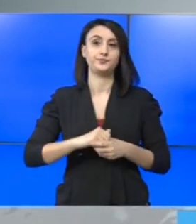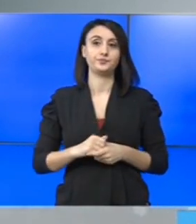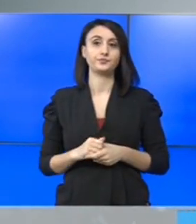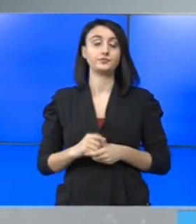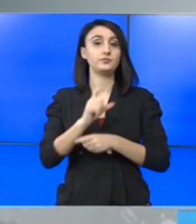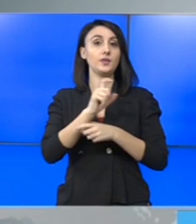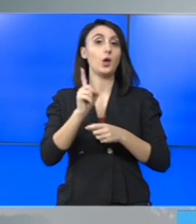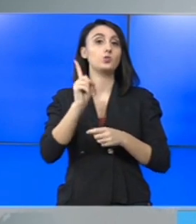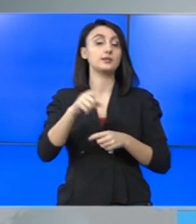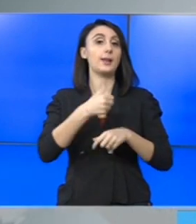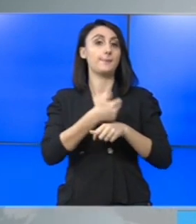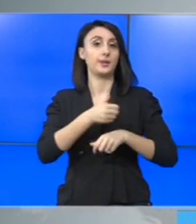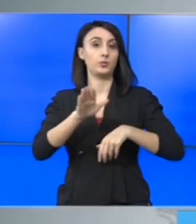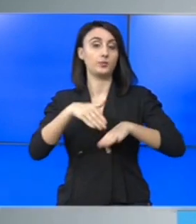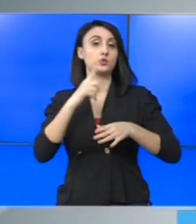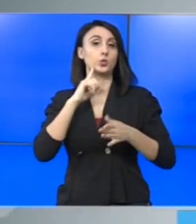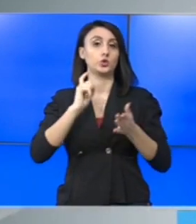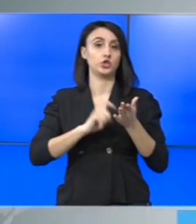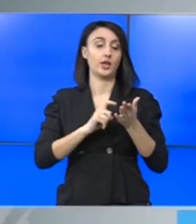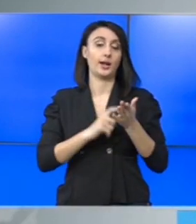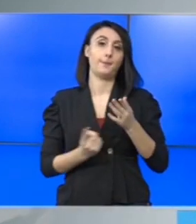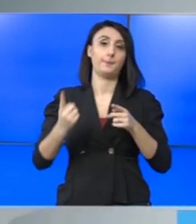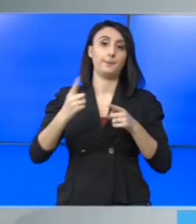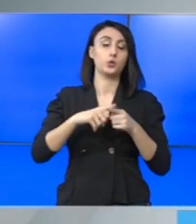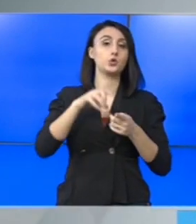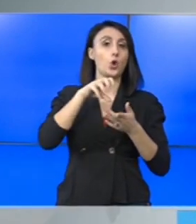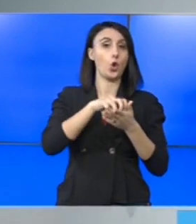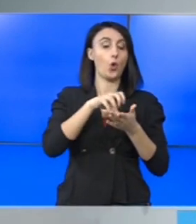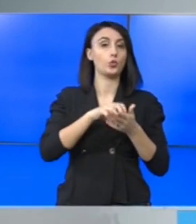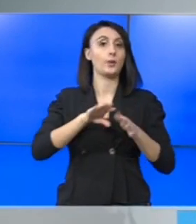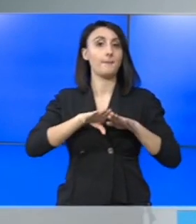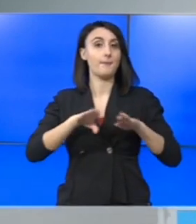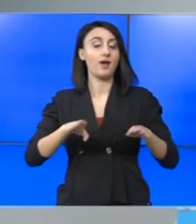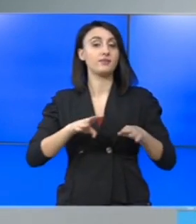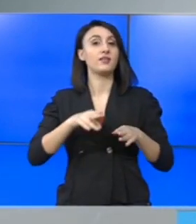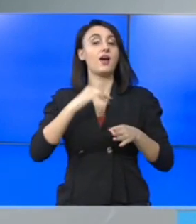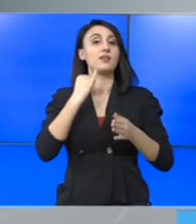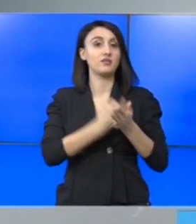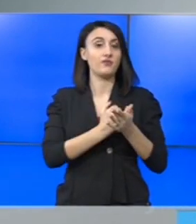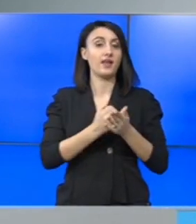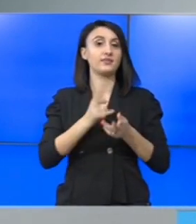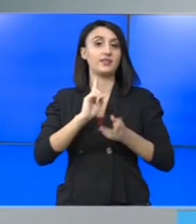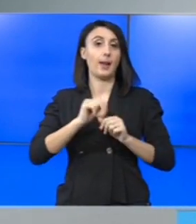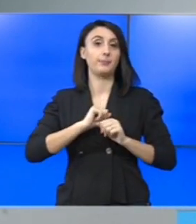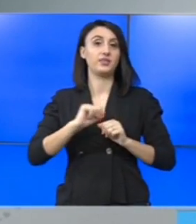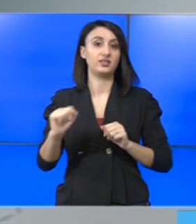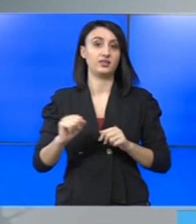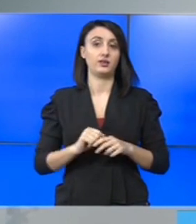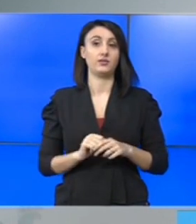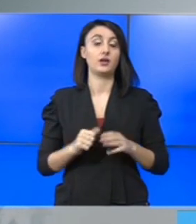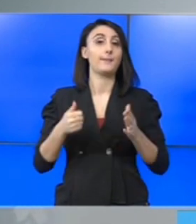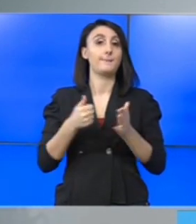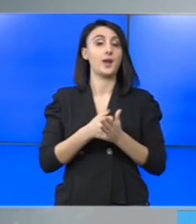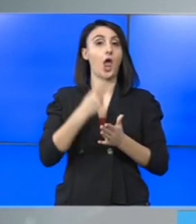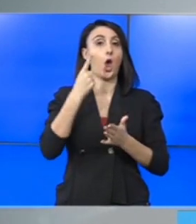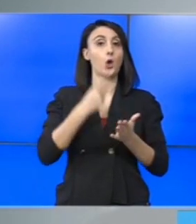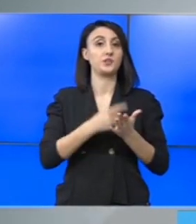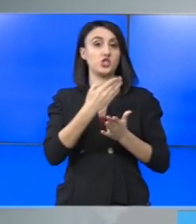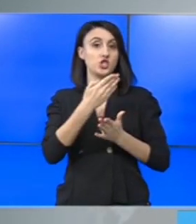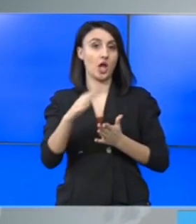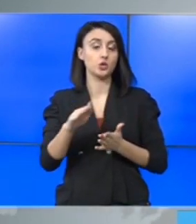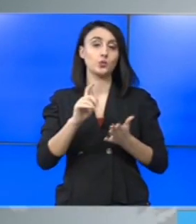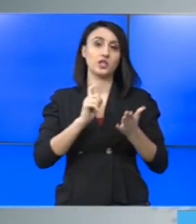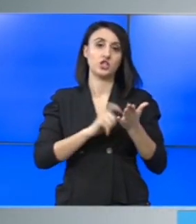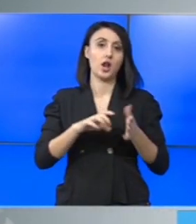premierul României Florin Câțu cere suplimentarea locurilor de paturi reale la ATI până la 1600 și